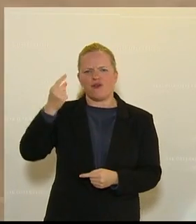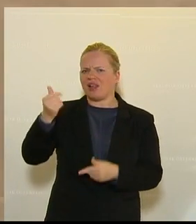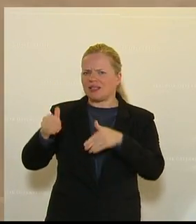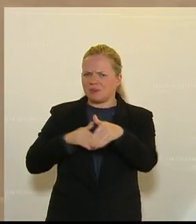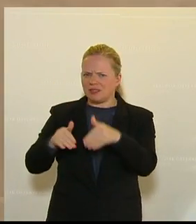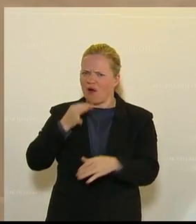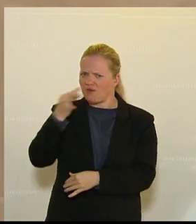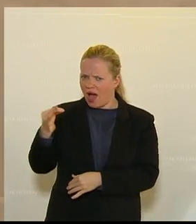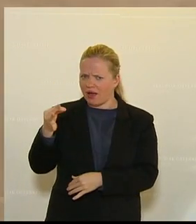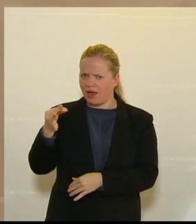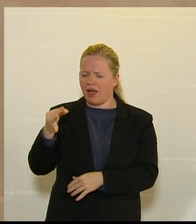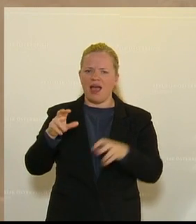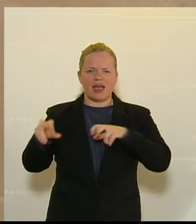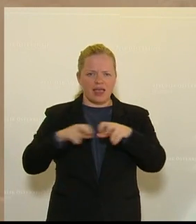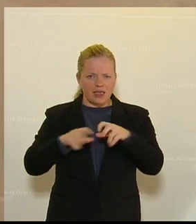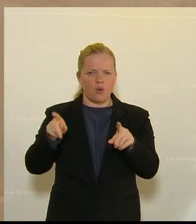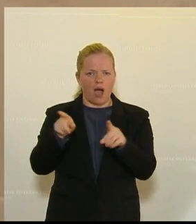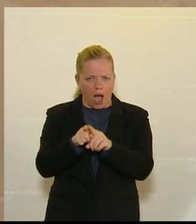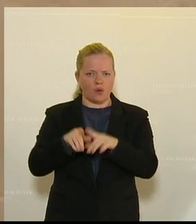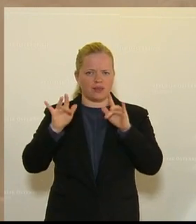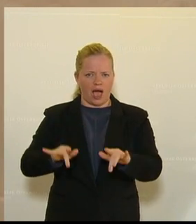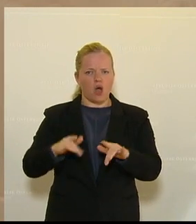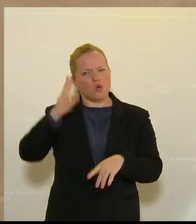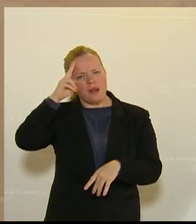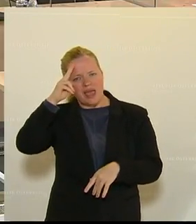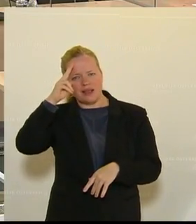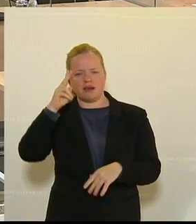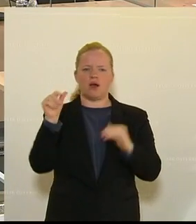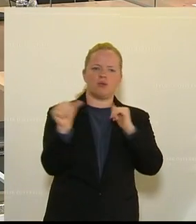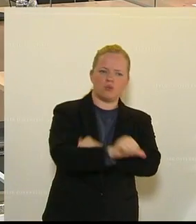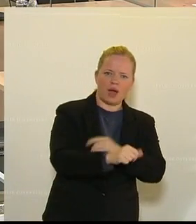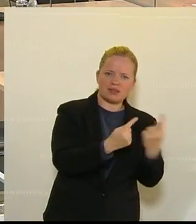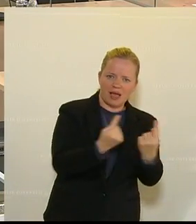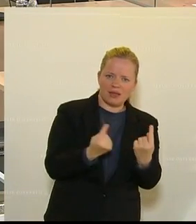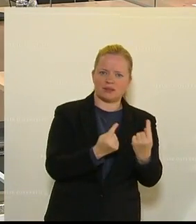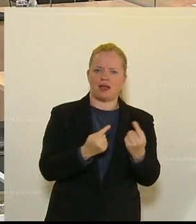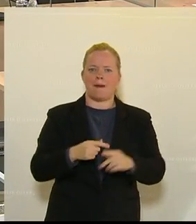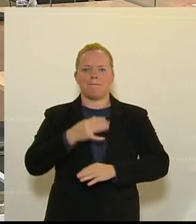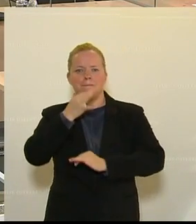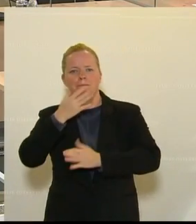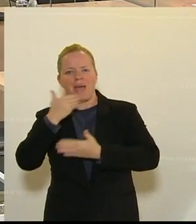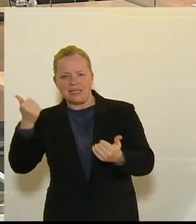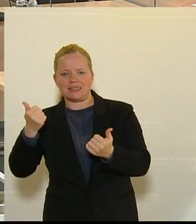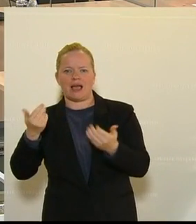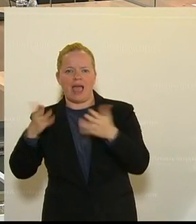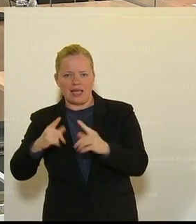hat die Regierung auch Szenarien, Worst-Case, Best-Case, Bad-Case?